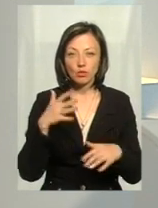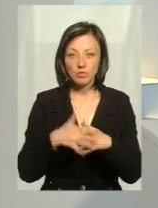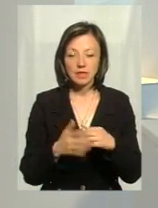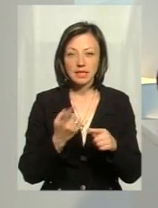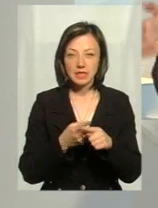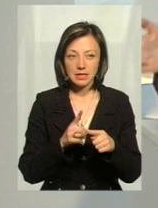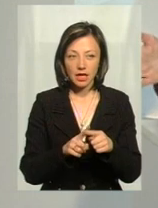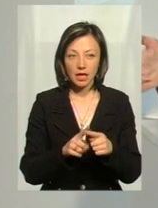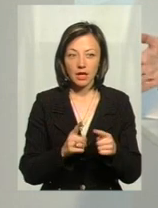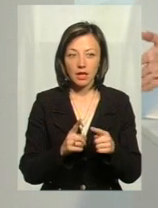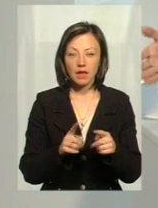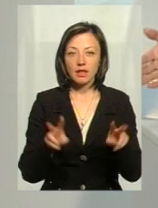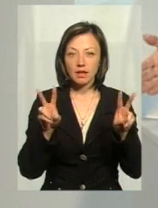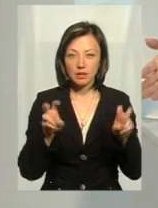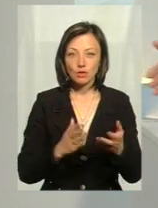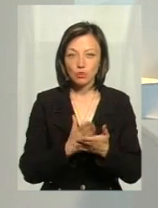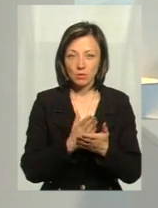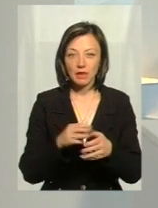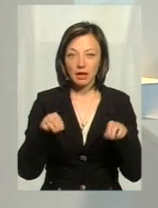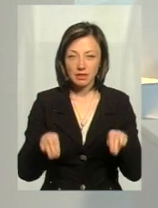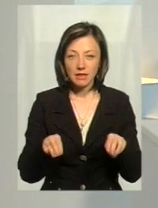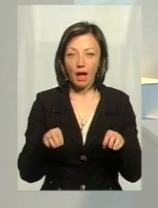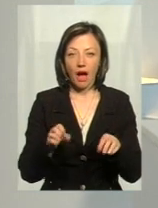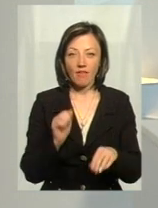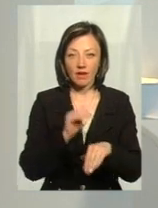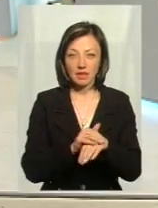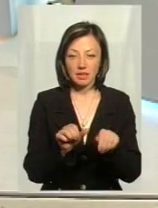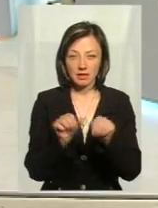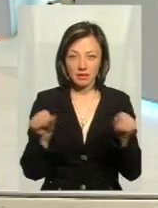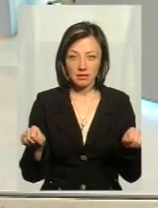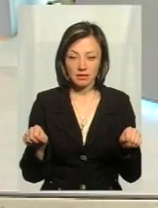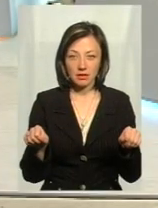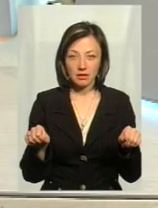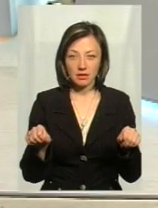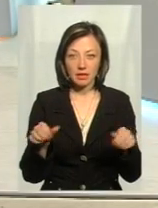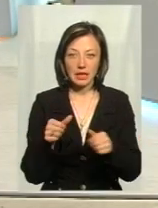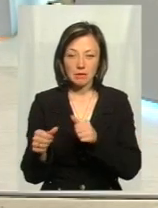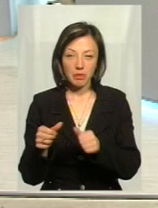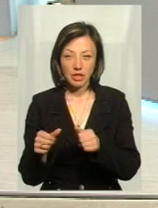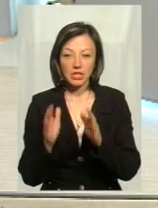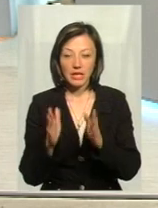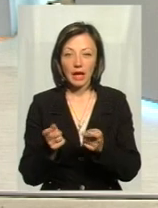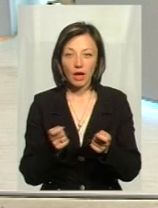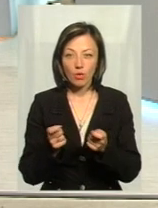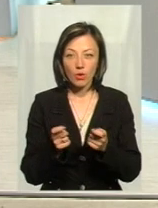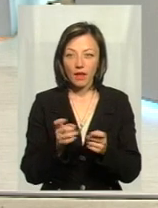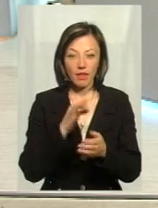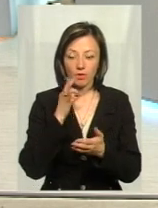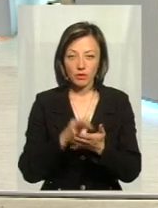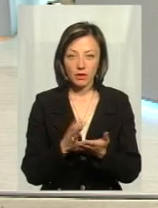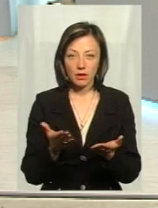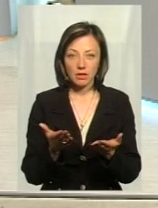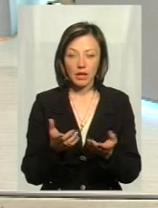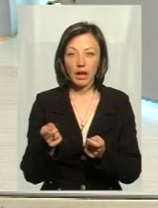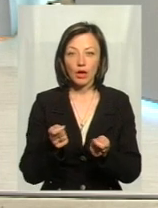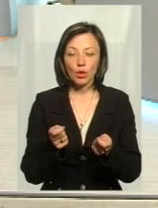якраз у ті служби, що ми звикли називати службами таксі, а насправді вони диспетчерські, тому що тільки керують, але ні за що не відповідають.